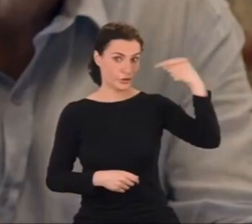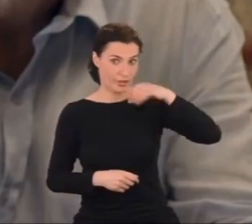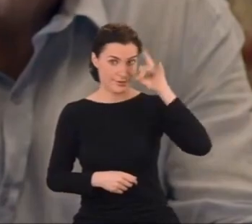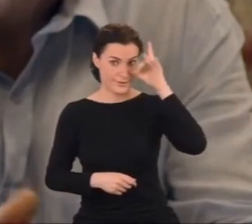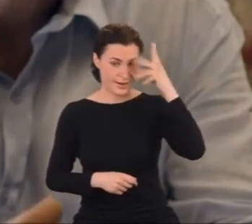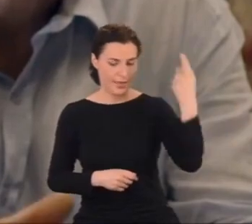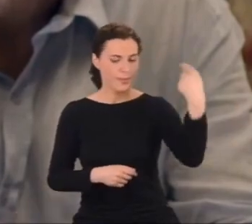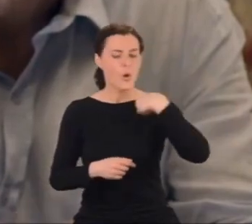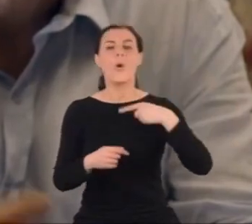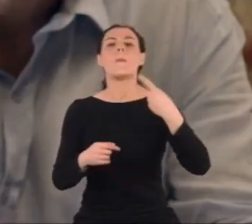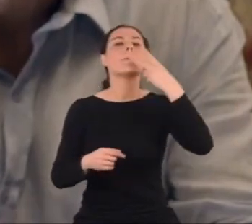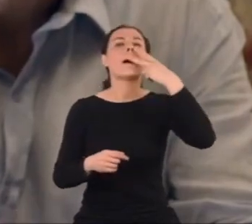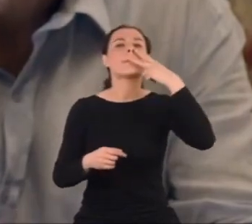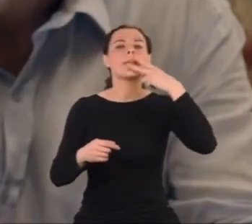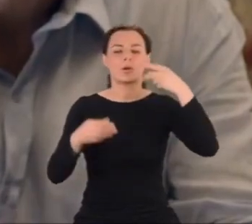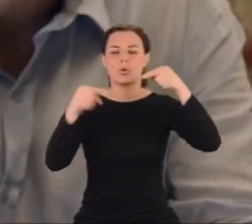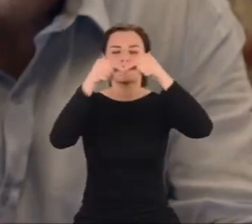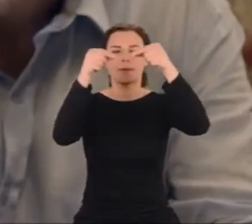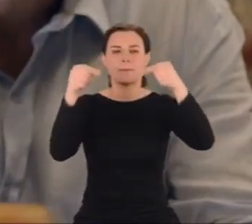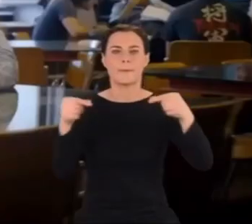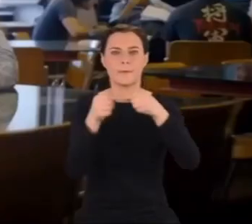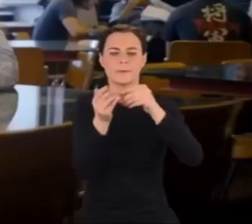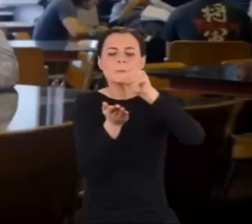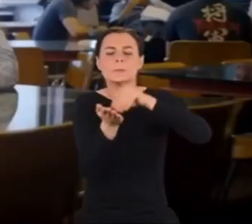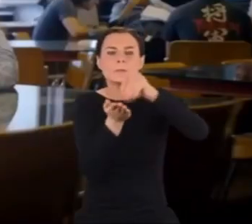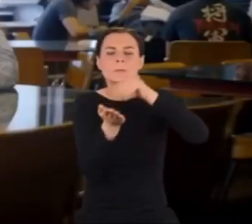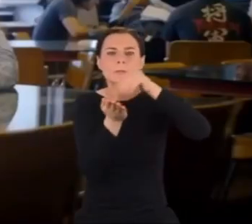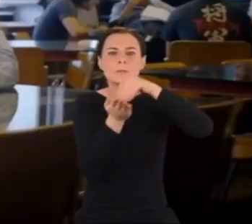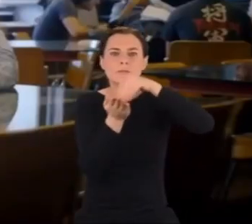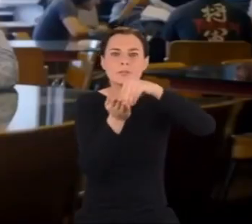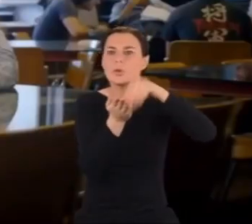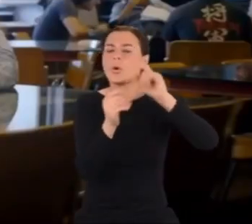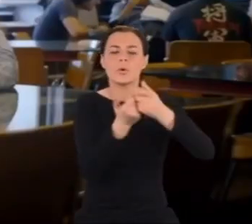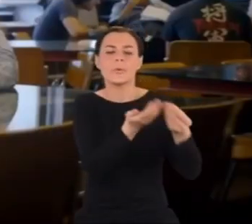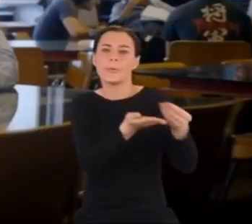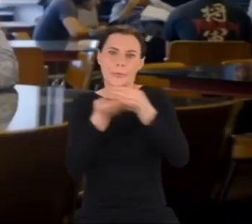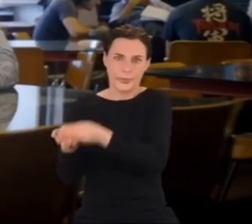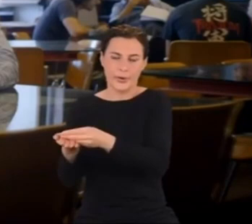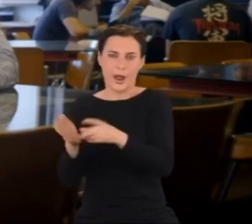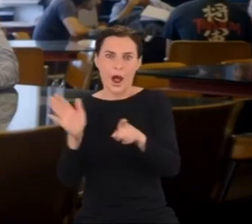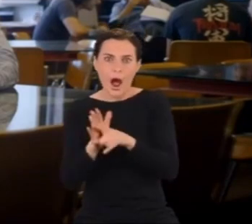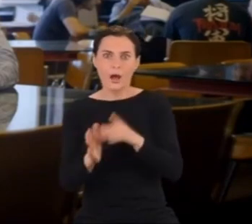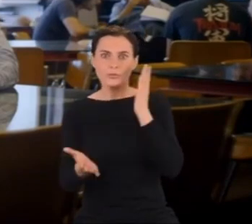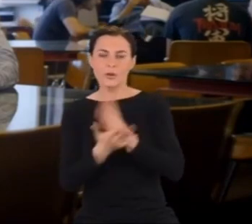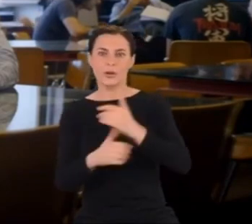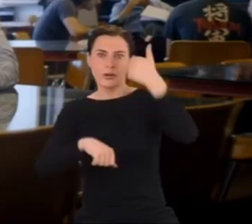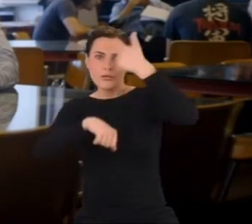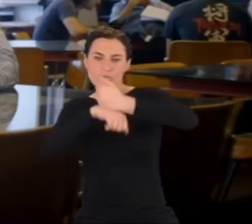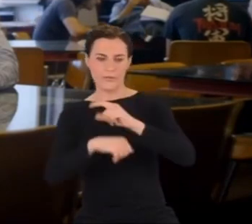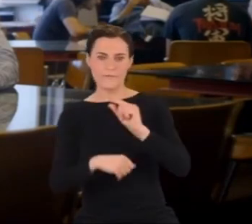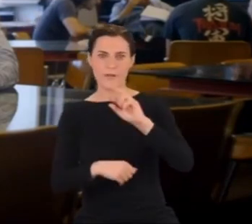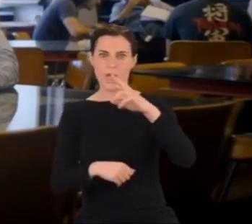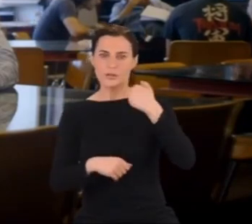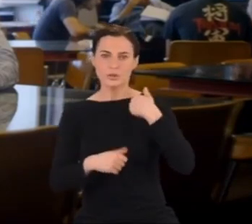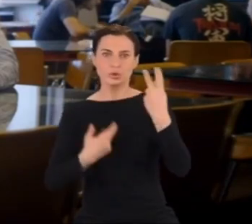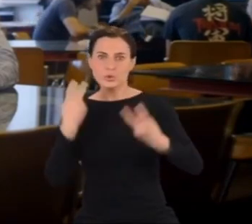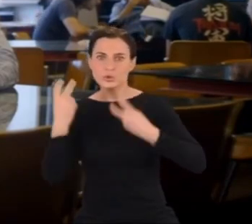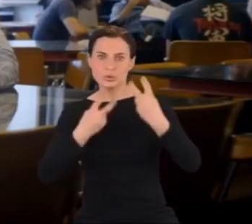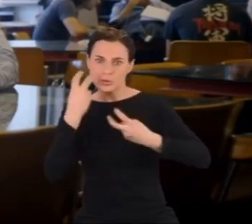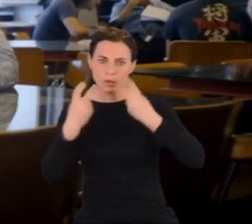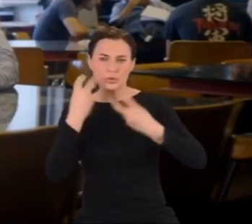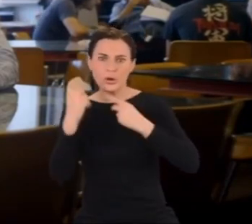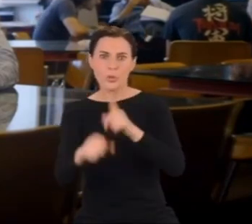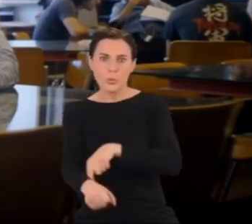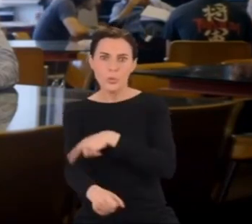wynotowanymi na paczce papierosów wszystkimi wartościami parametrów, których szukał Fermi. Zajęło mu to zaledwie jedną